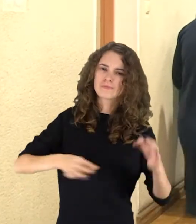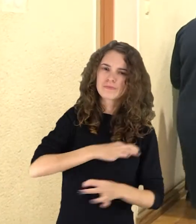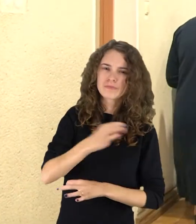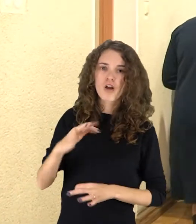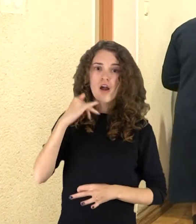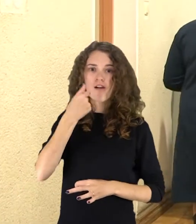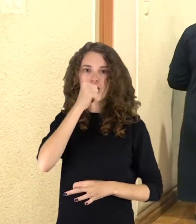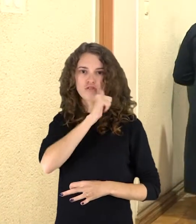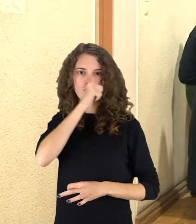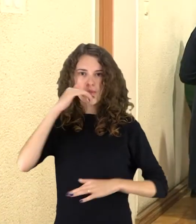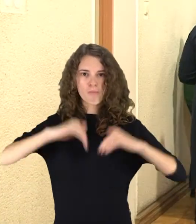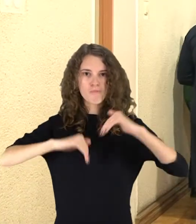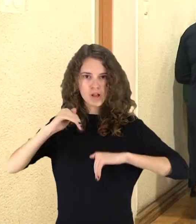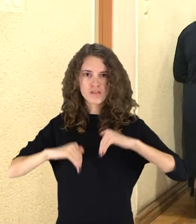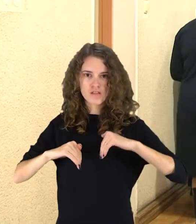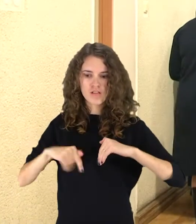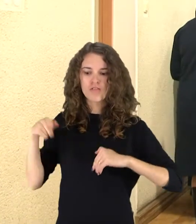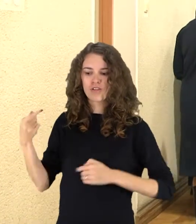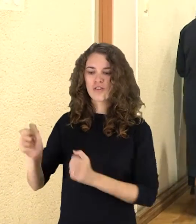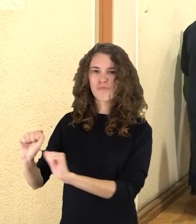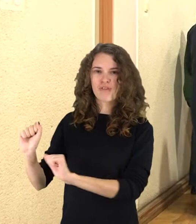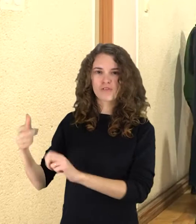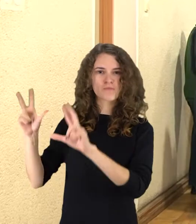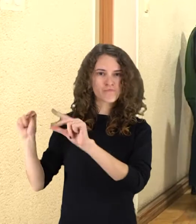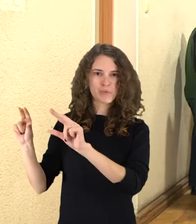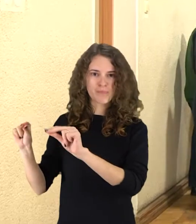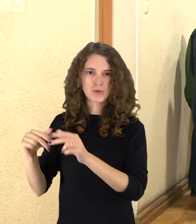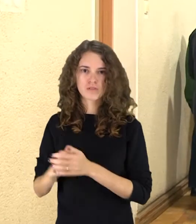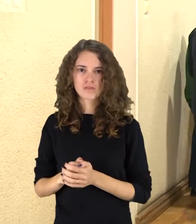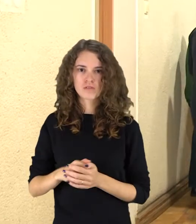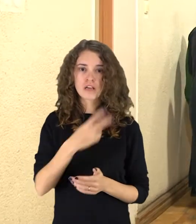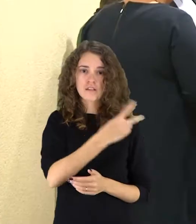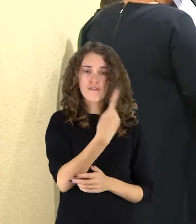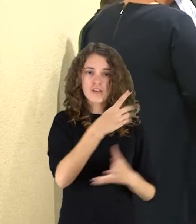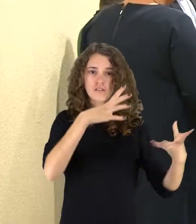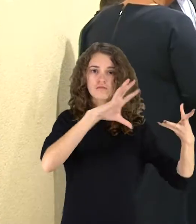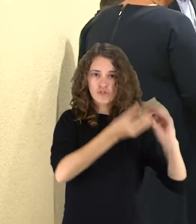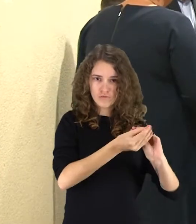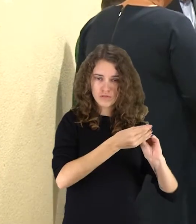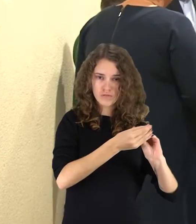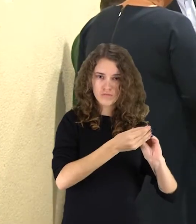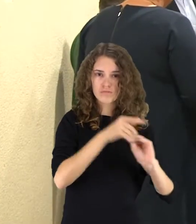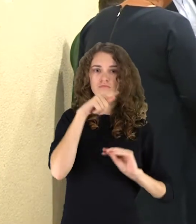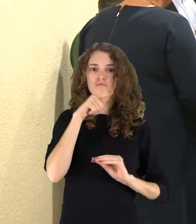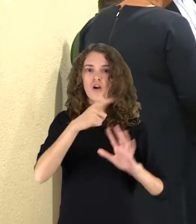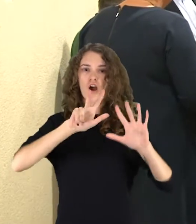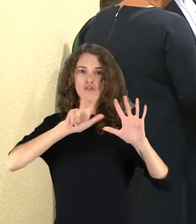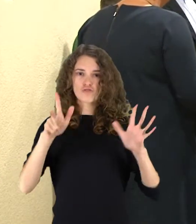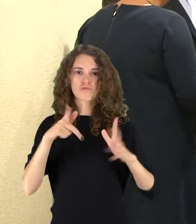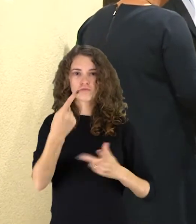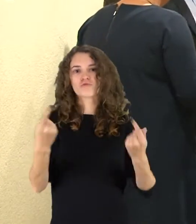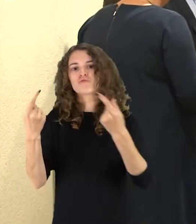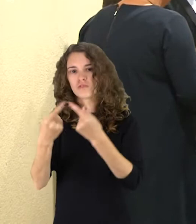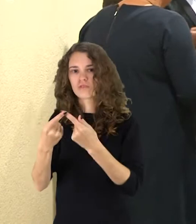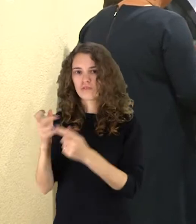politikų diskusijų sėkę slaptas tarybos narių balsavimas. Jis rajono vicemeroj susiklostė palankiai. Iš 21 balsavusio jo atleidimai